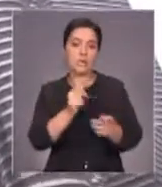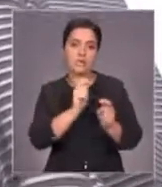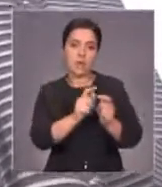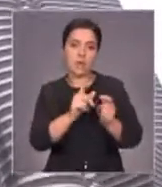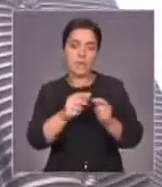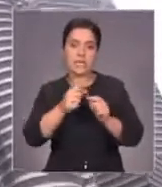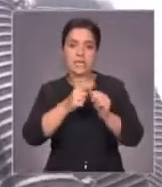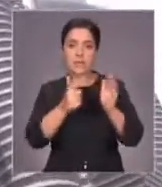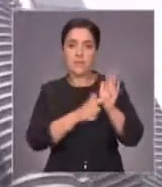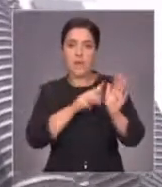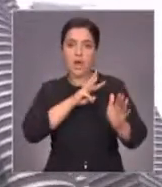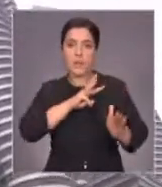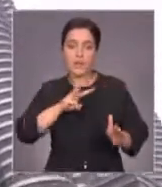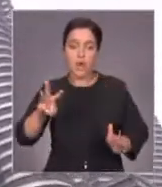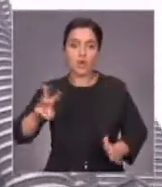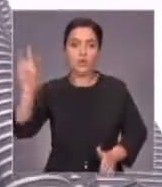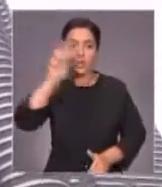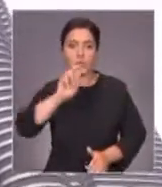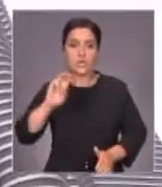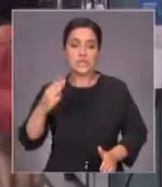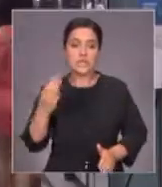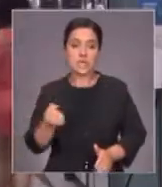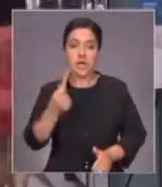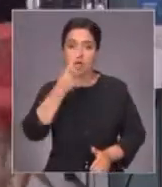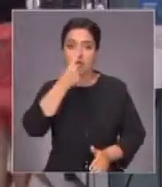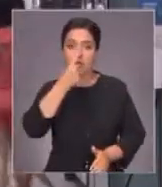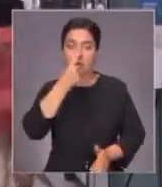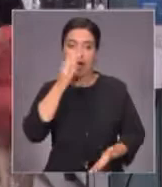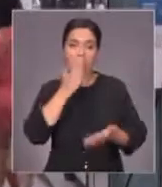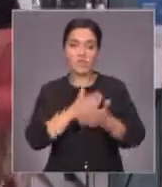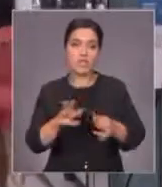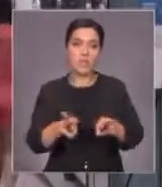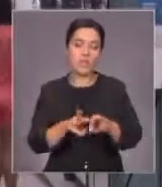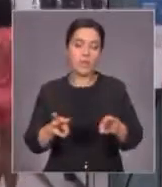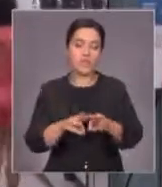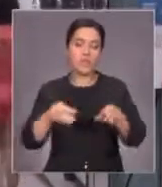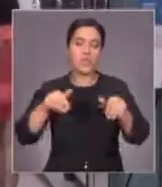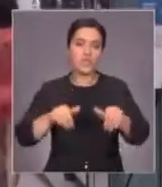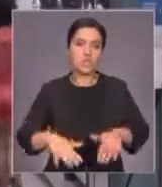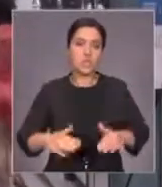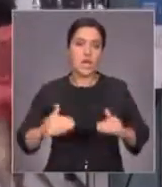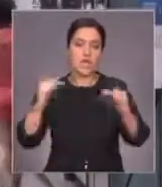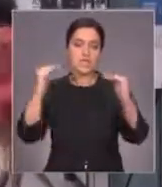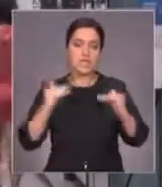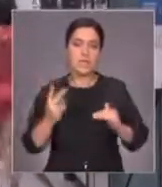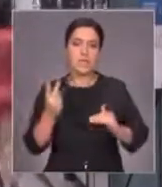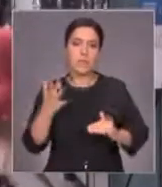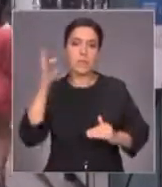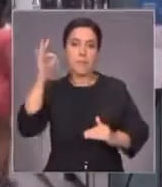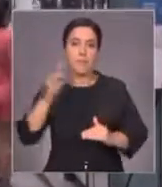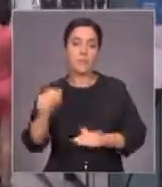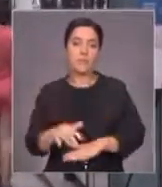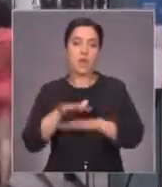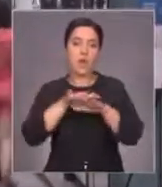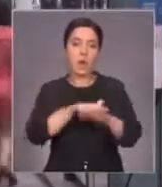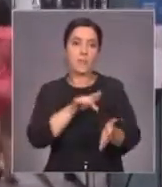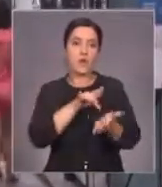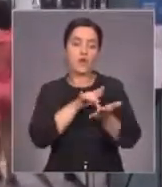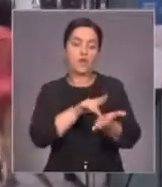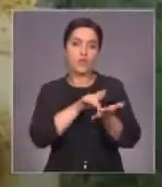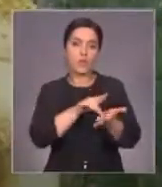миллионов долларов США. Но недавно правительство в связи с кризисом заявило о решении сократить на 25% финансирование мероприятий,